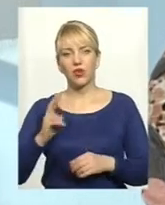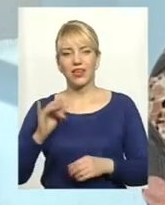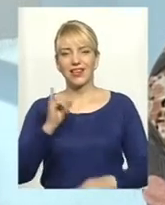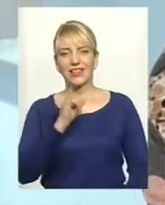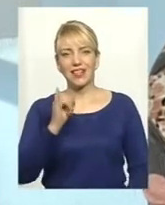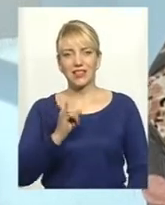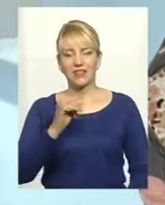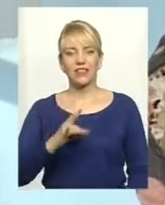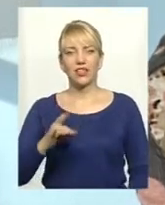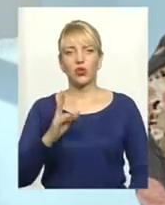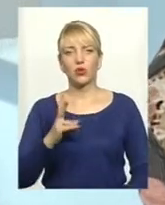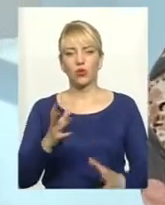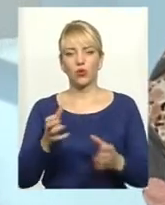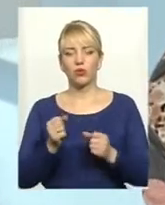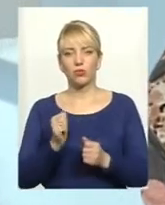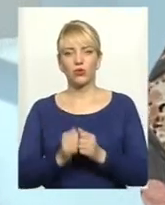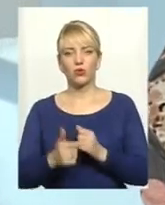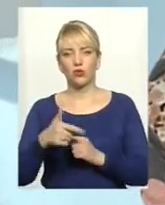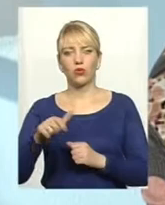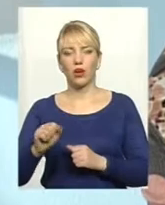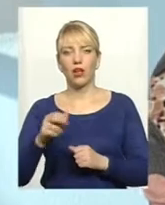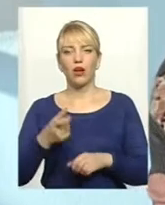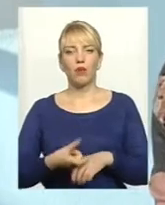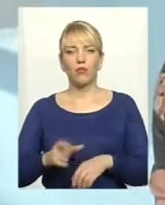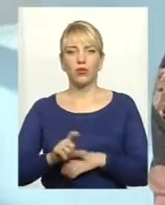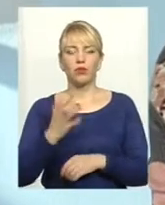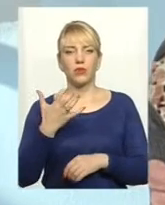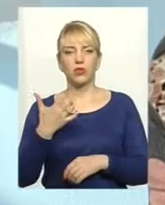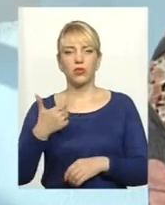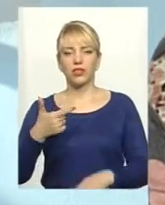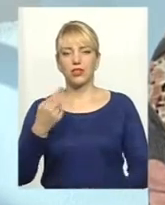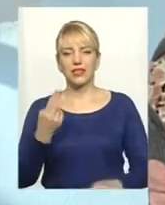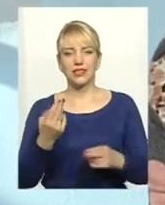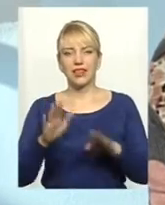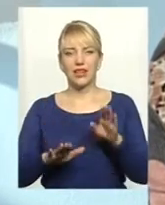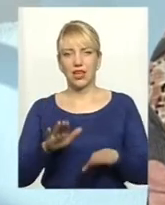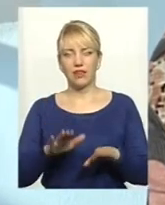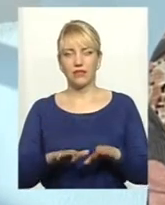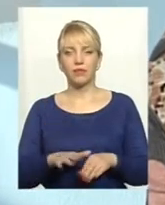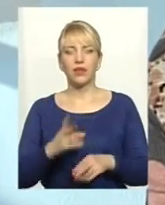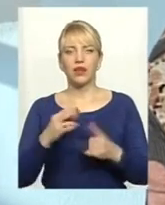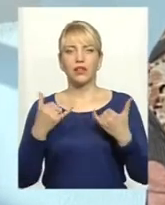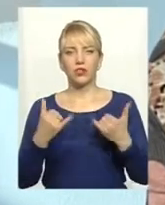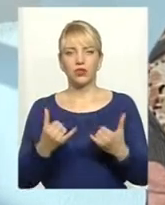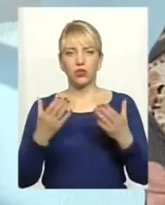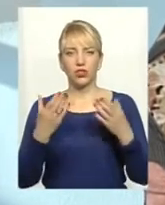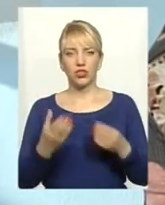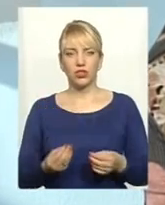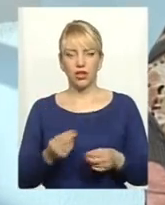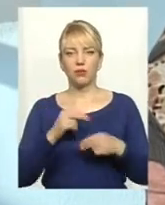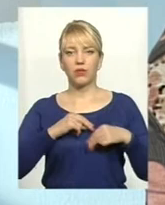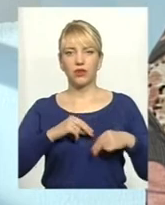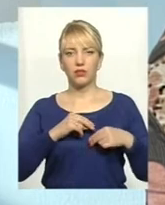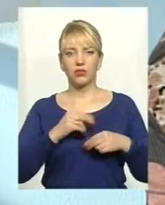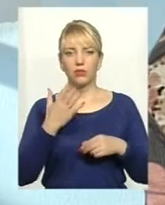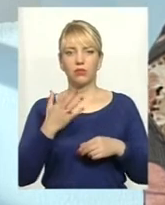районів, які отримують з кожного гектара понад 500 центнерів. На сьогоднішній день працює